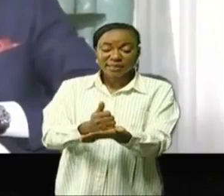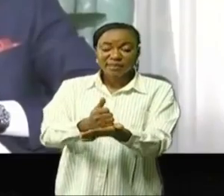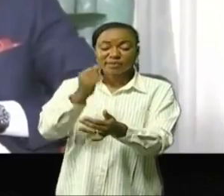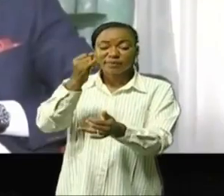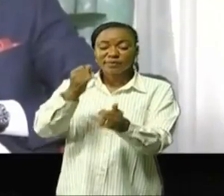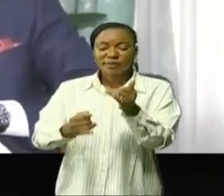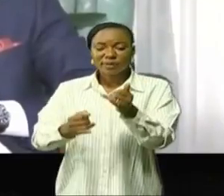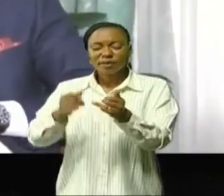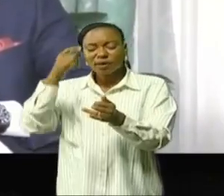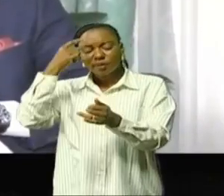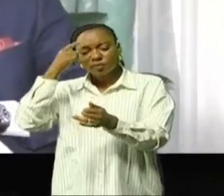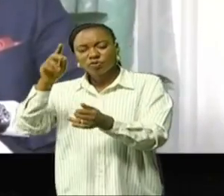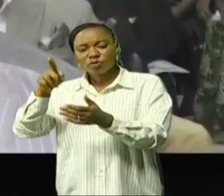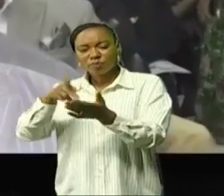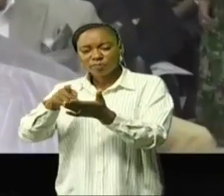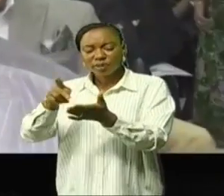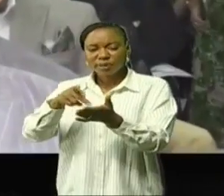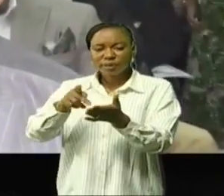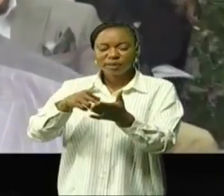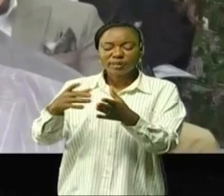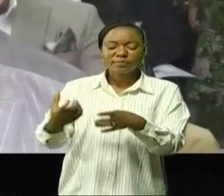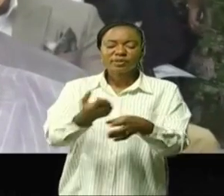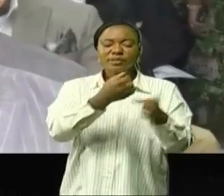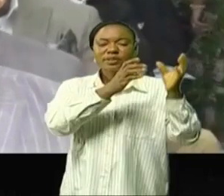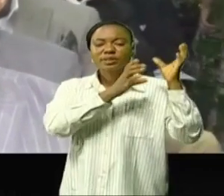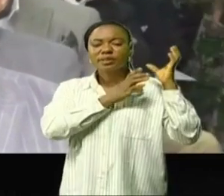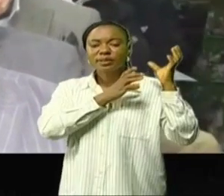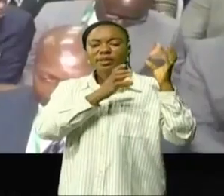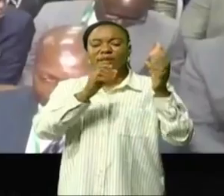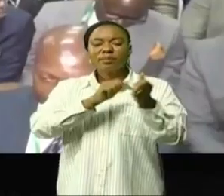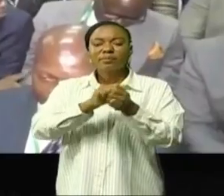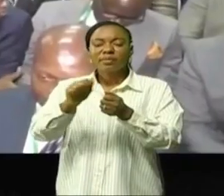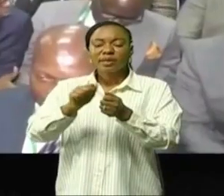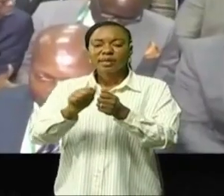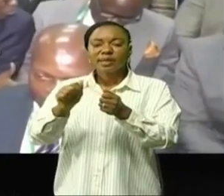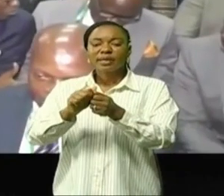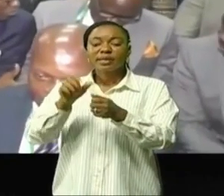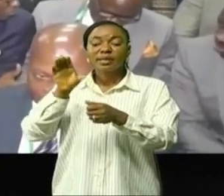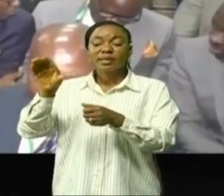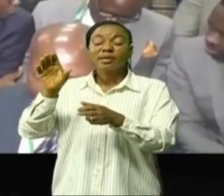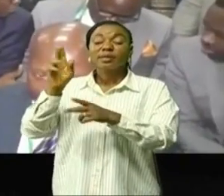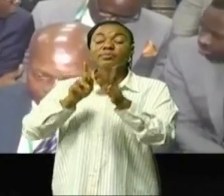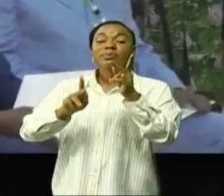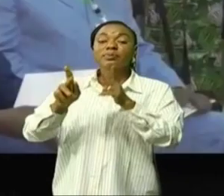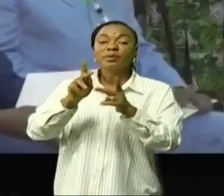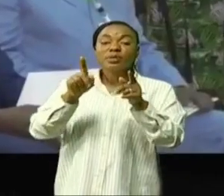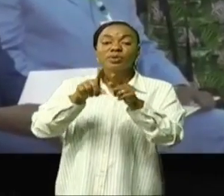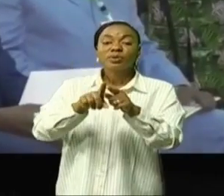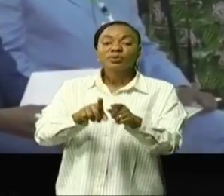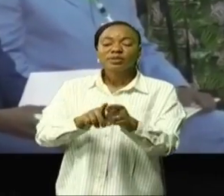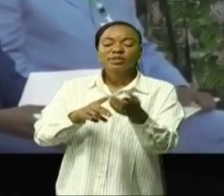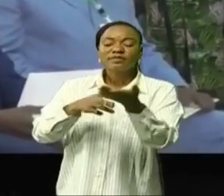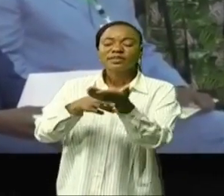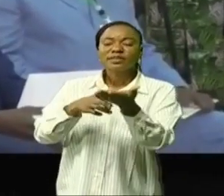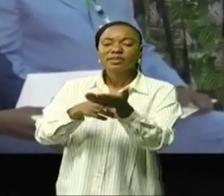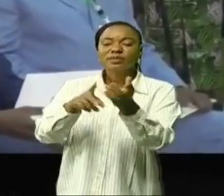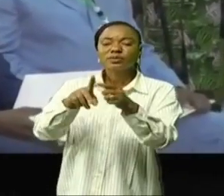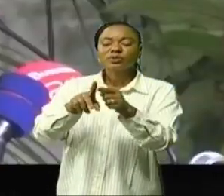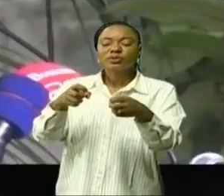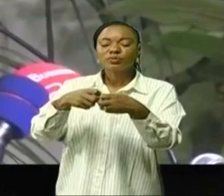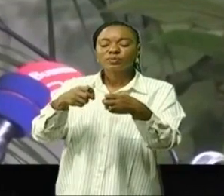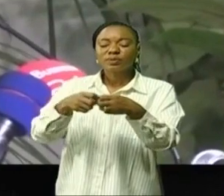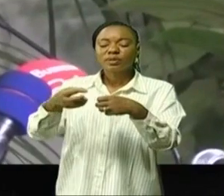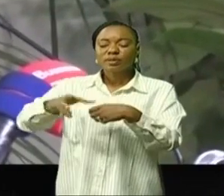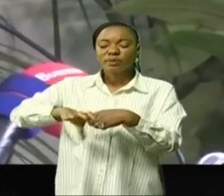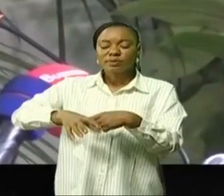les critères d'éligibilité pour la prise en charge par les trésors publics des factures des consommations d'eau et d'électricité.